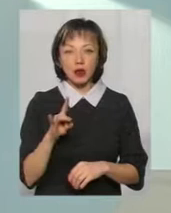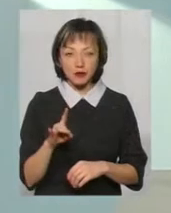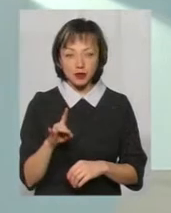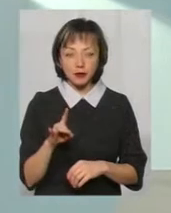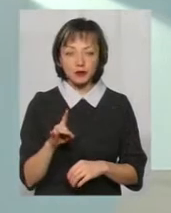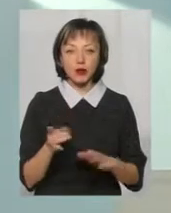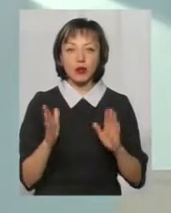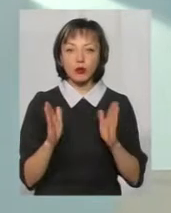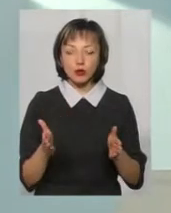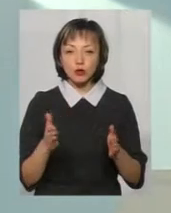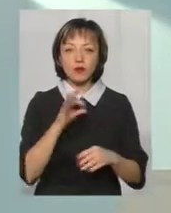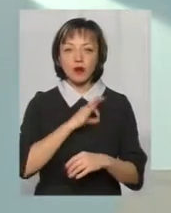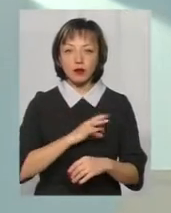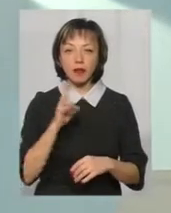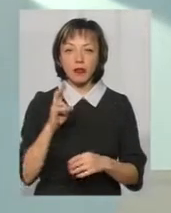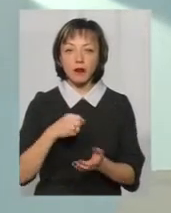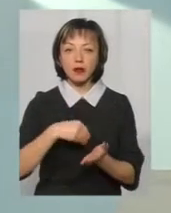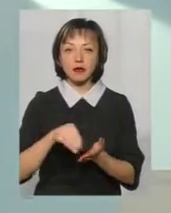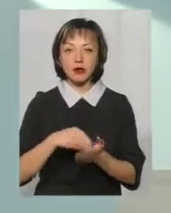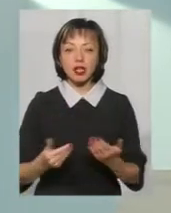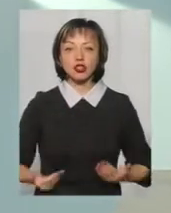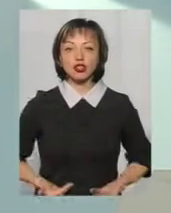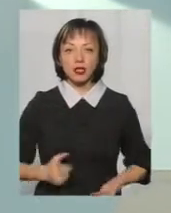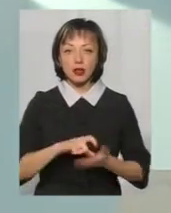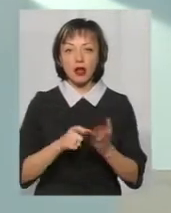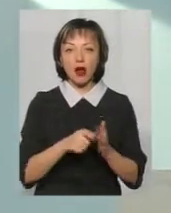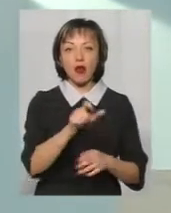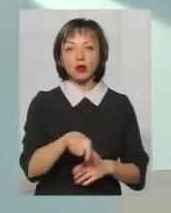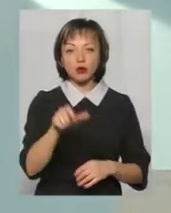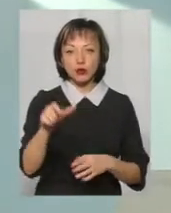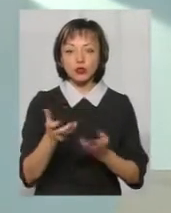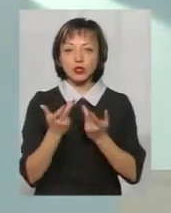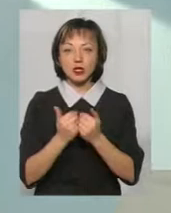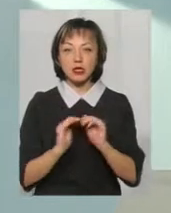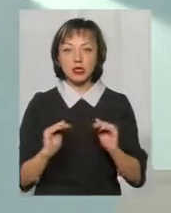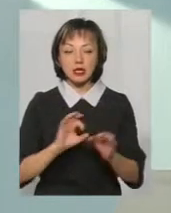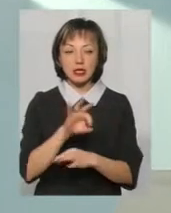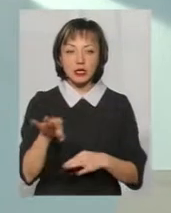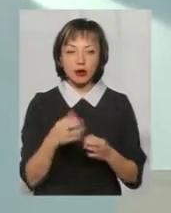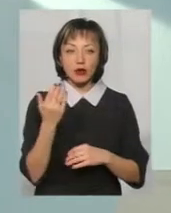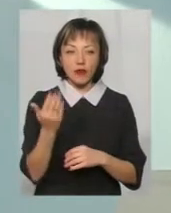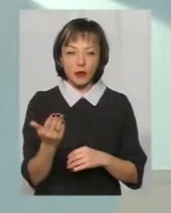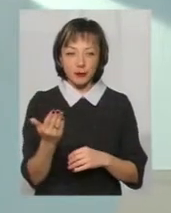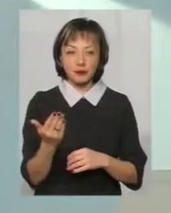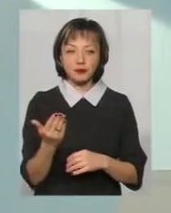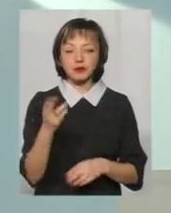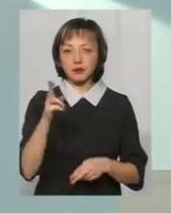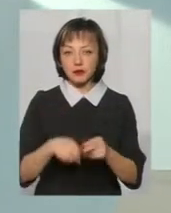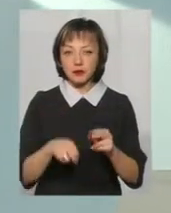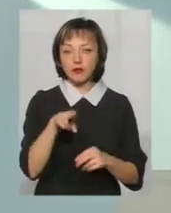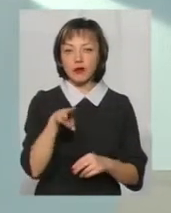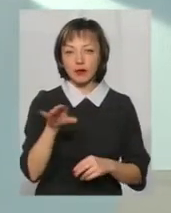які будуть використані на придбання житла особам з числа дітей-сиріт. Тобто, якщо ви закінчили